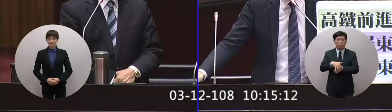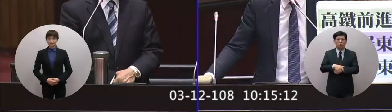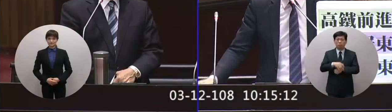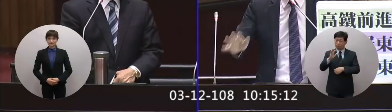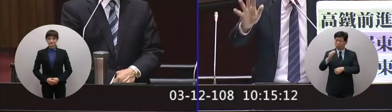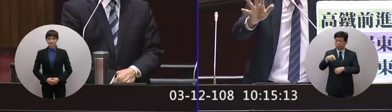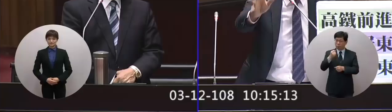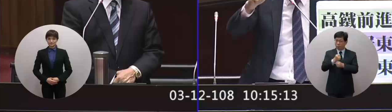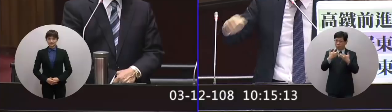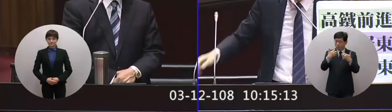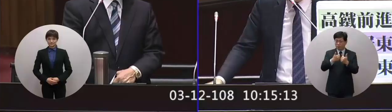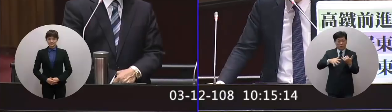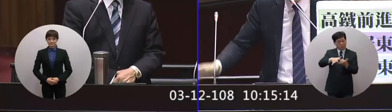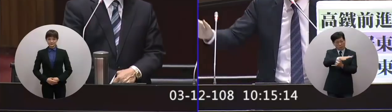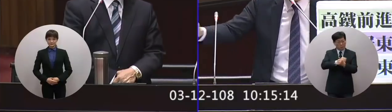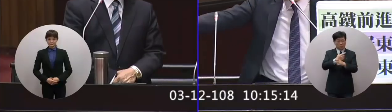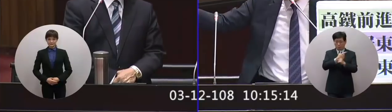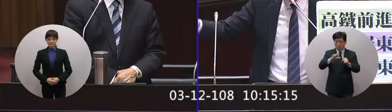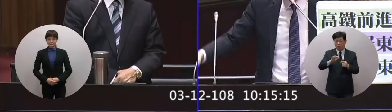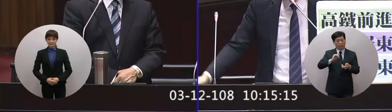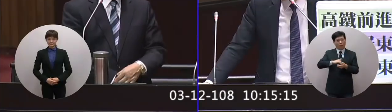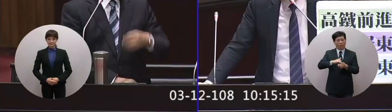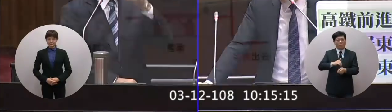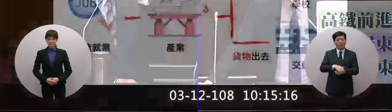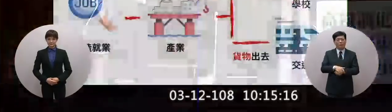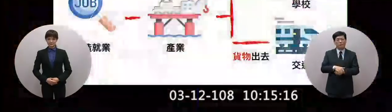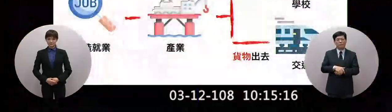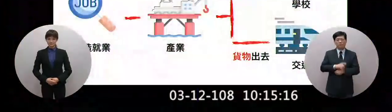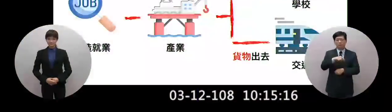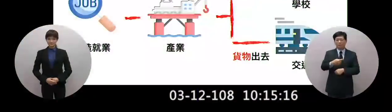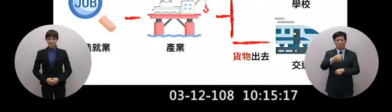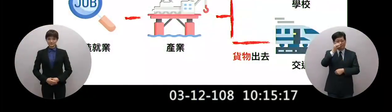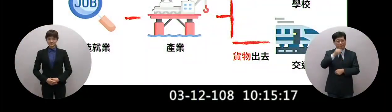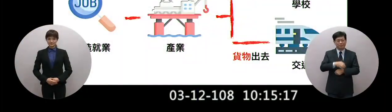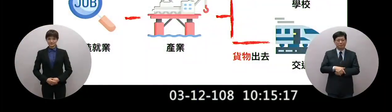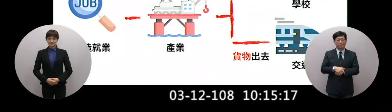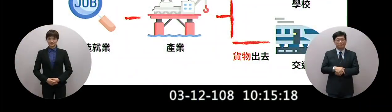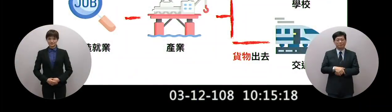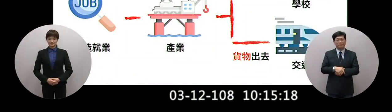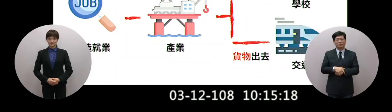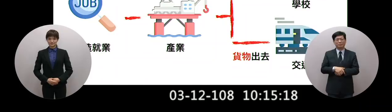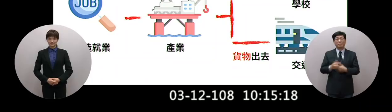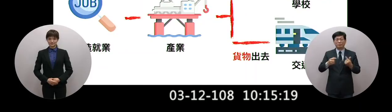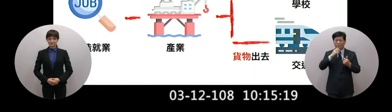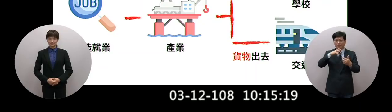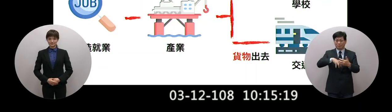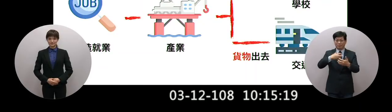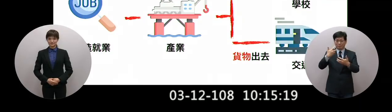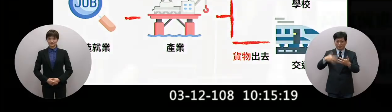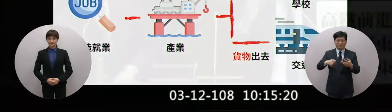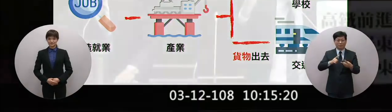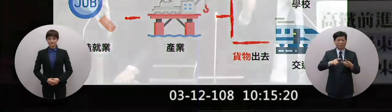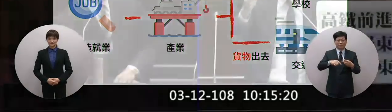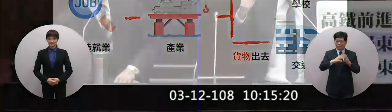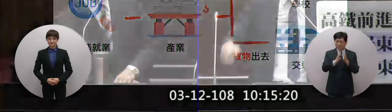但是這樣的工作機會不可能全台灣4K都無我們來往下看所以你看喔不管是內科外科啦